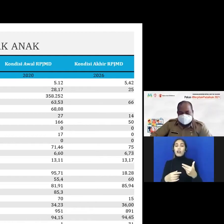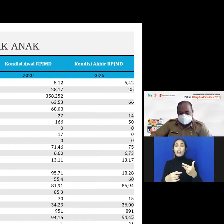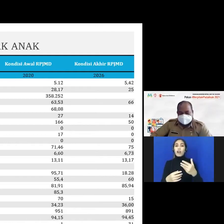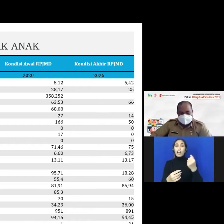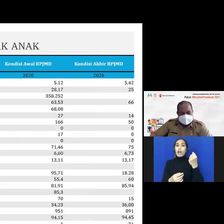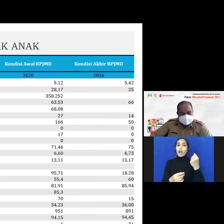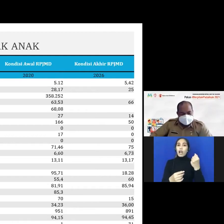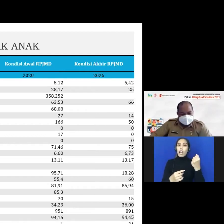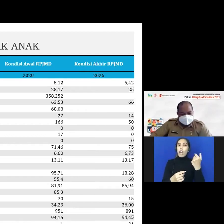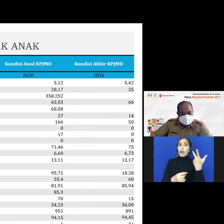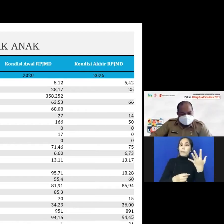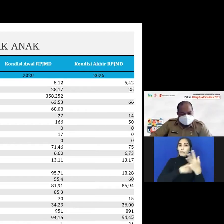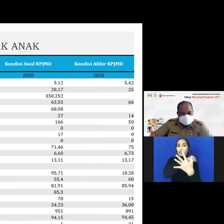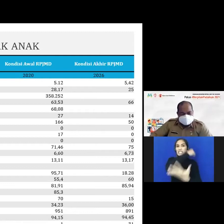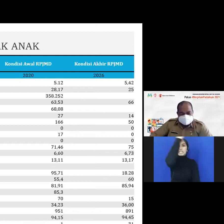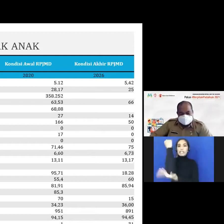dari